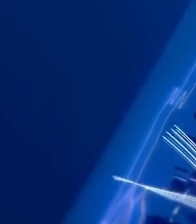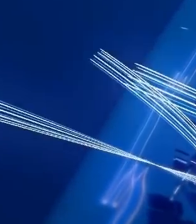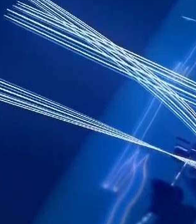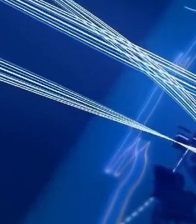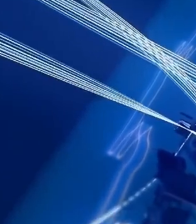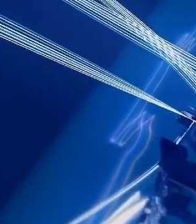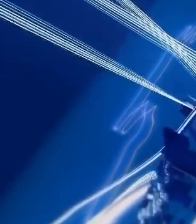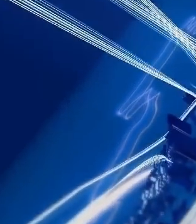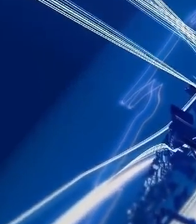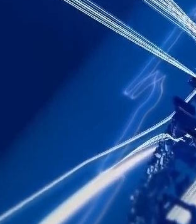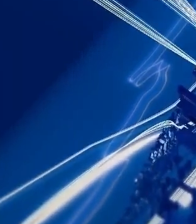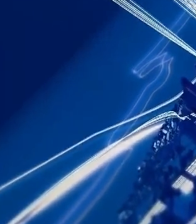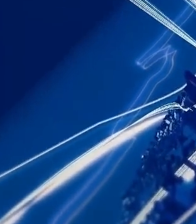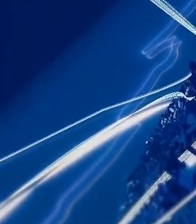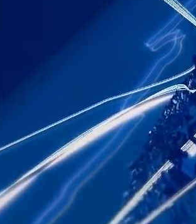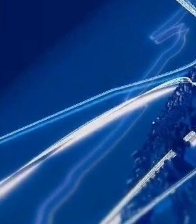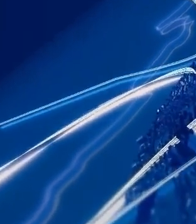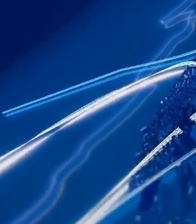Muzikë